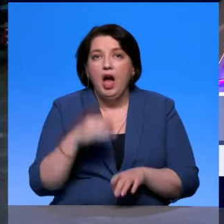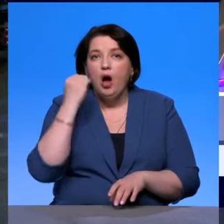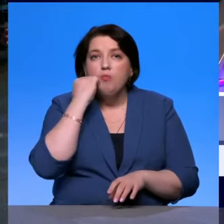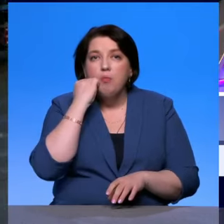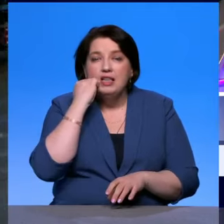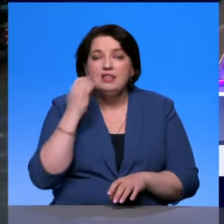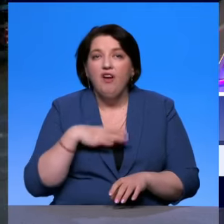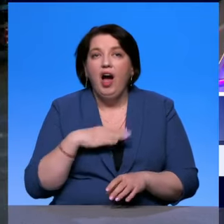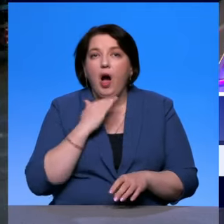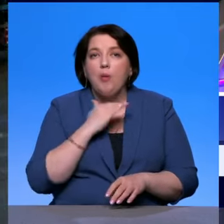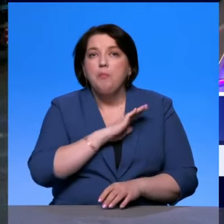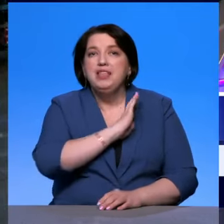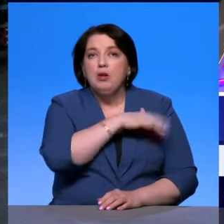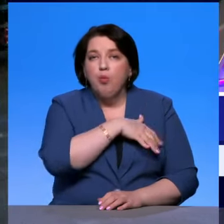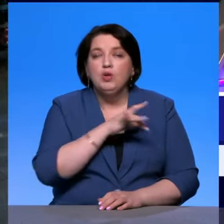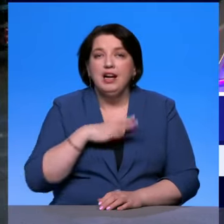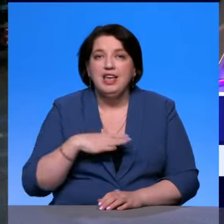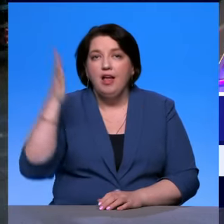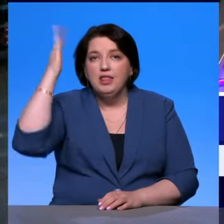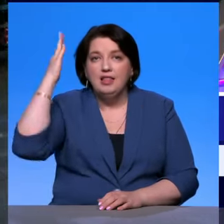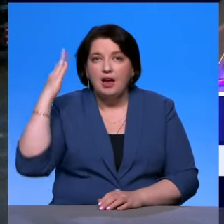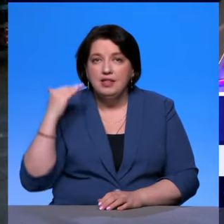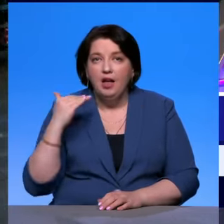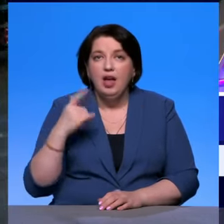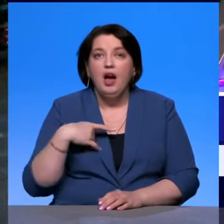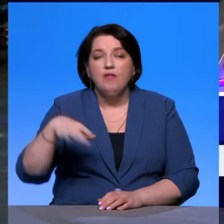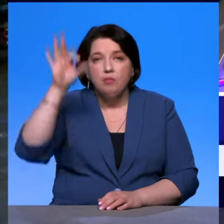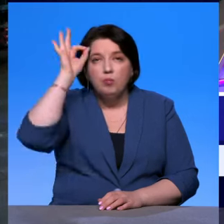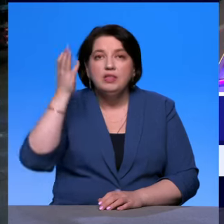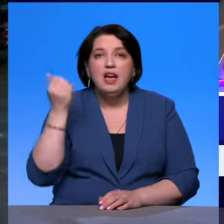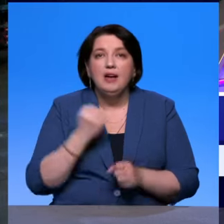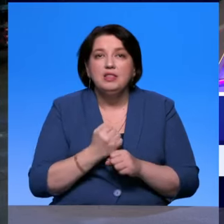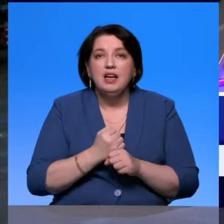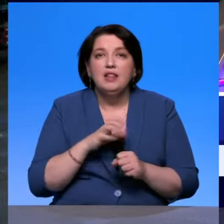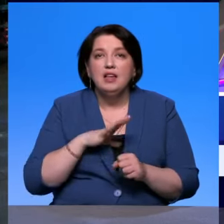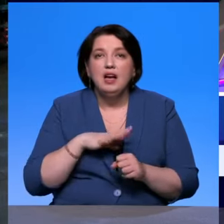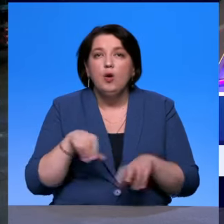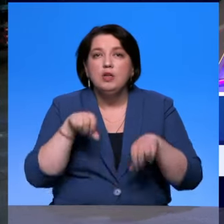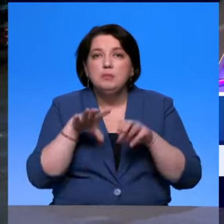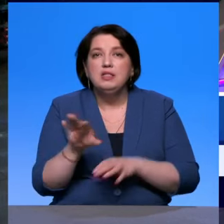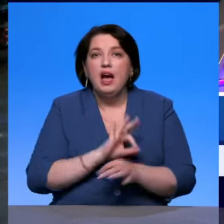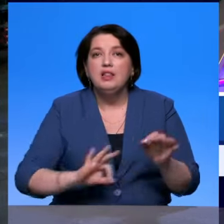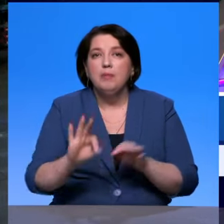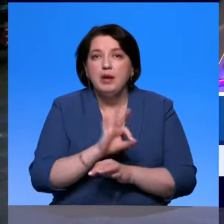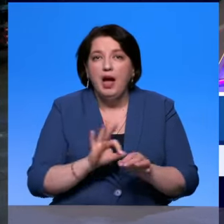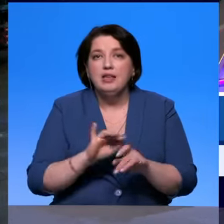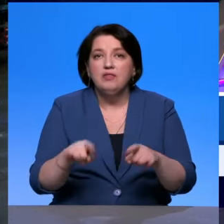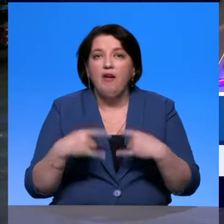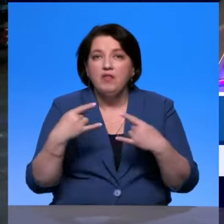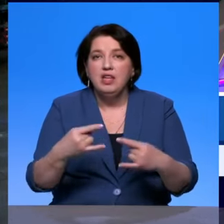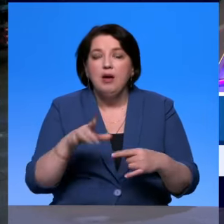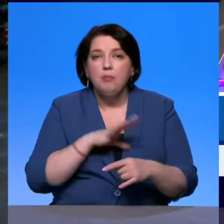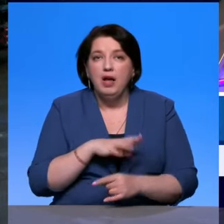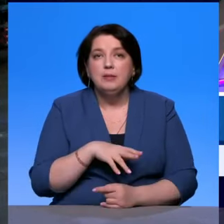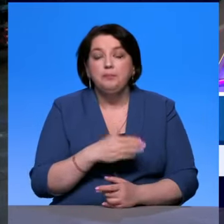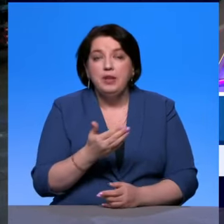Татарстаном. это помним по нашему дню региона, который мы делали специальный проект в эфире. Мы, в том числе, там с вами и познакомились в рамках этого проекта. Дмитрий